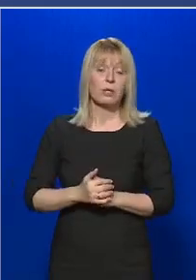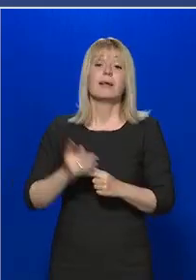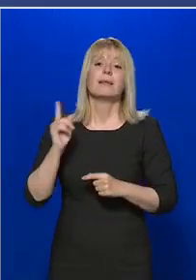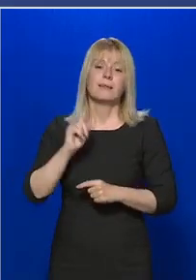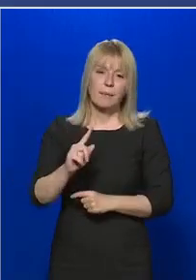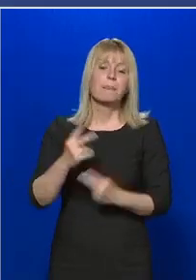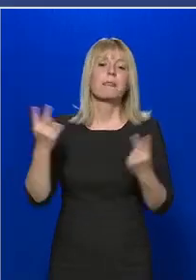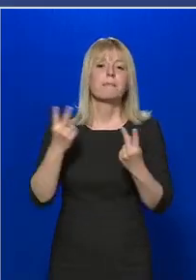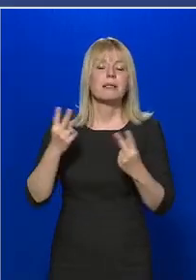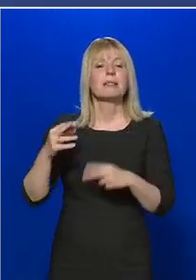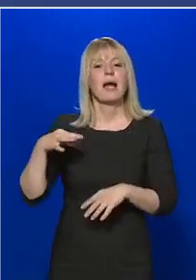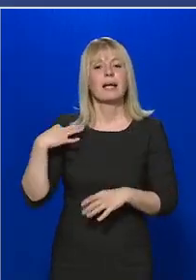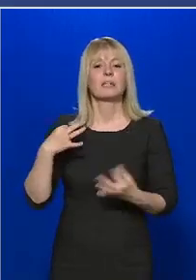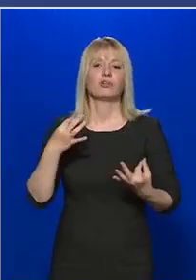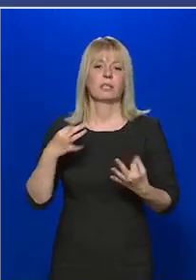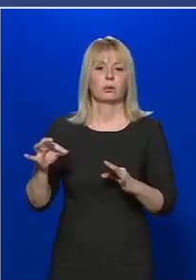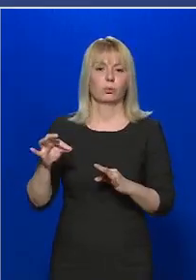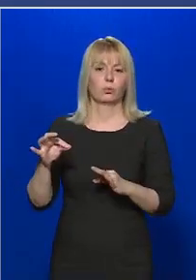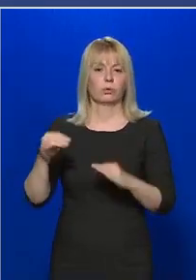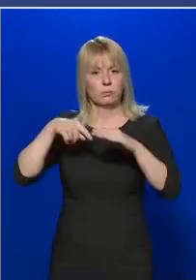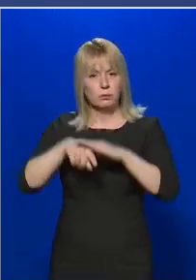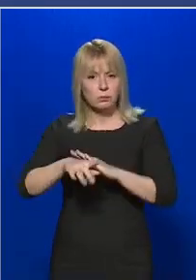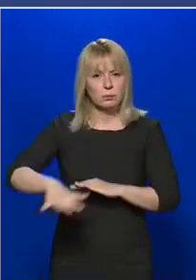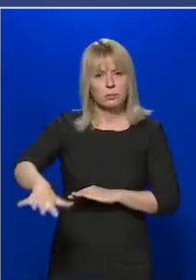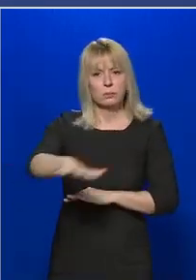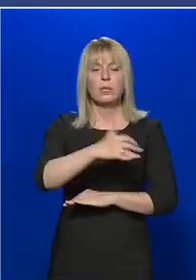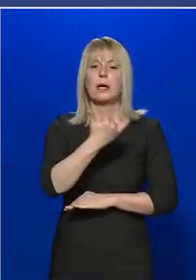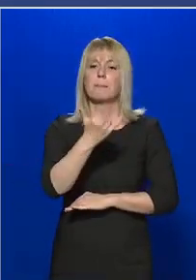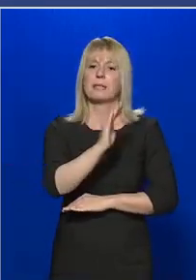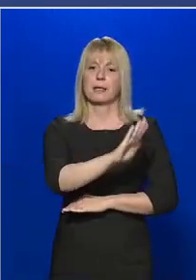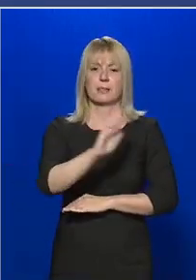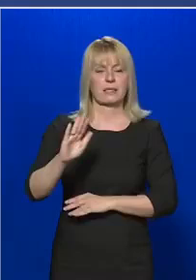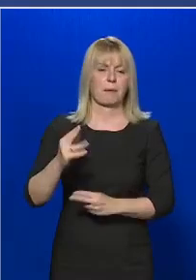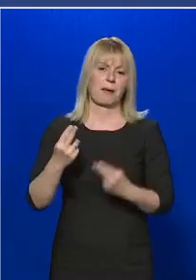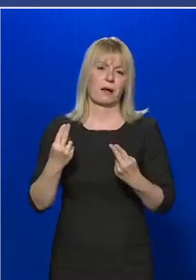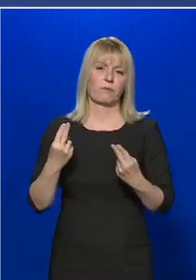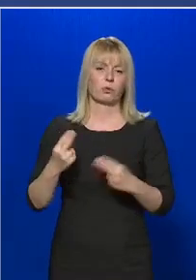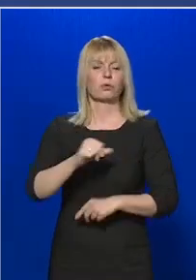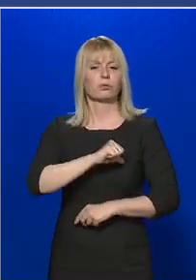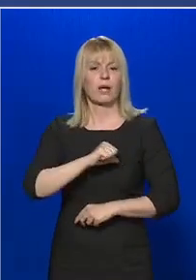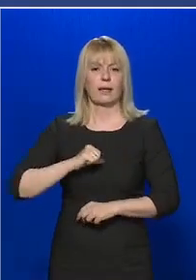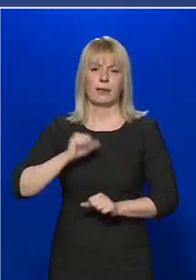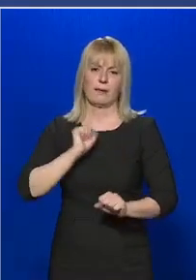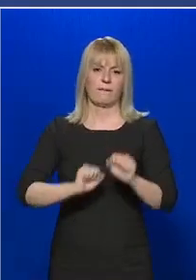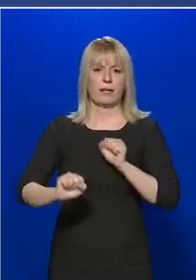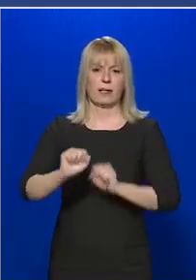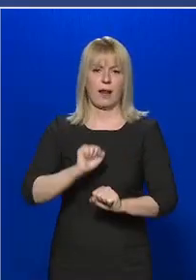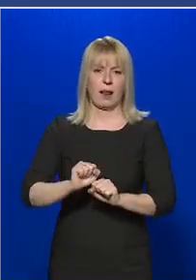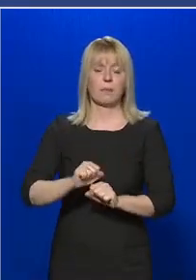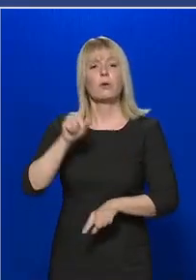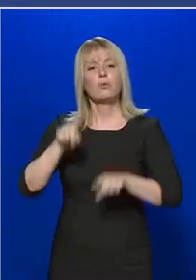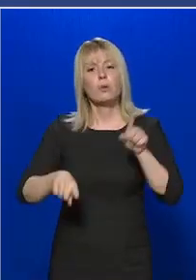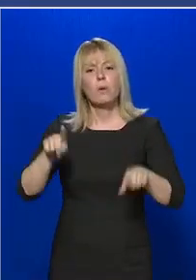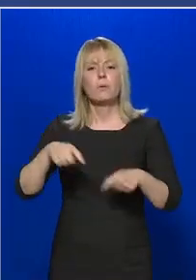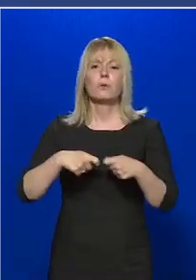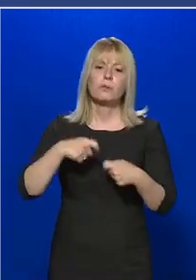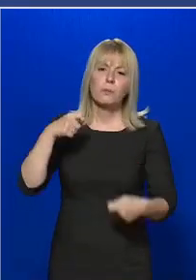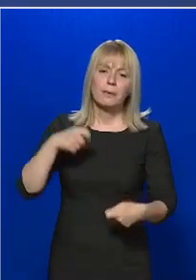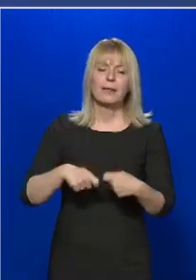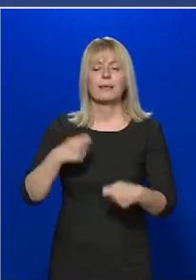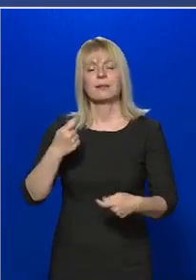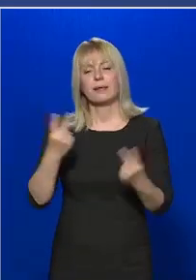természetesen az egészségügyben mindenki számára fontos az egyéni védelem, különböző mértékben,